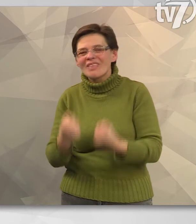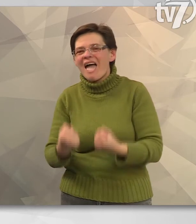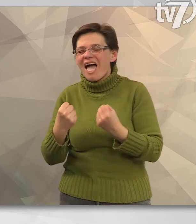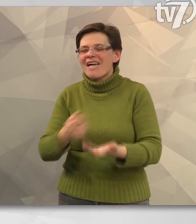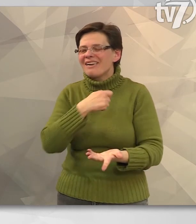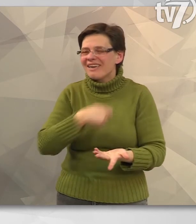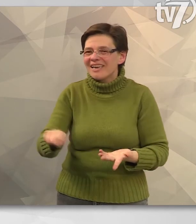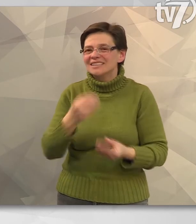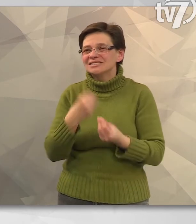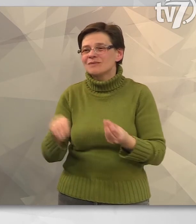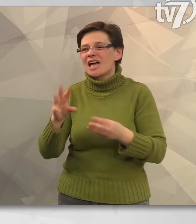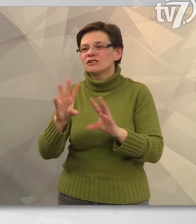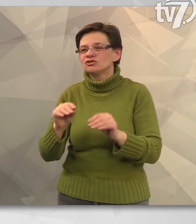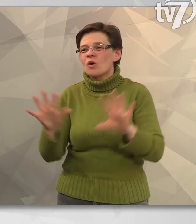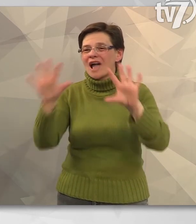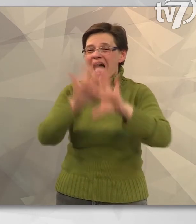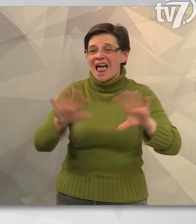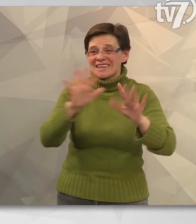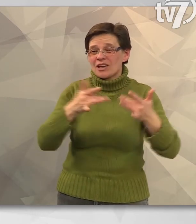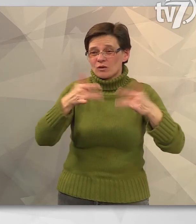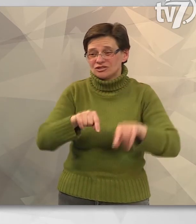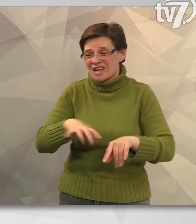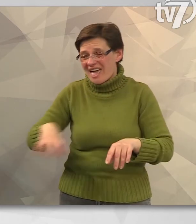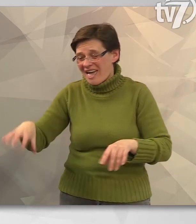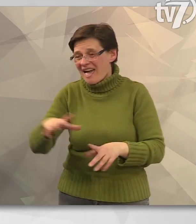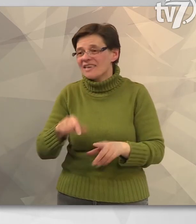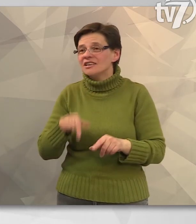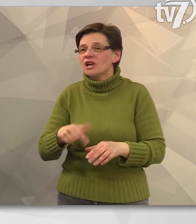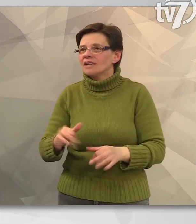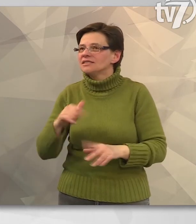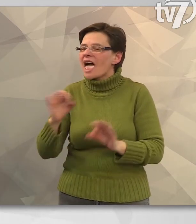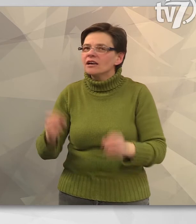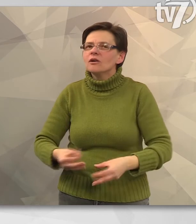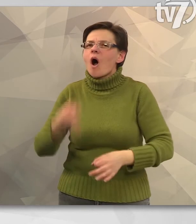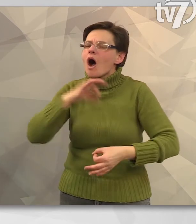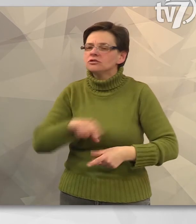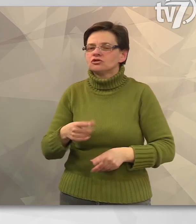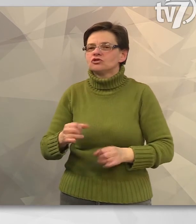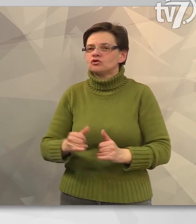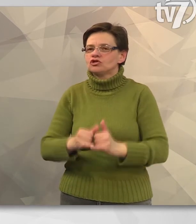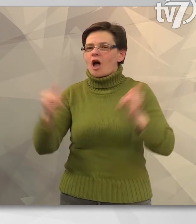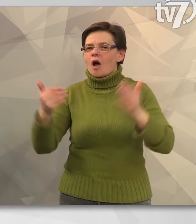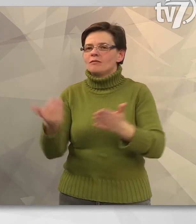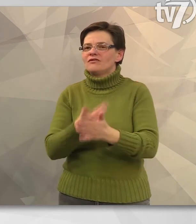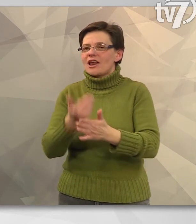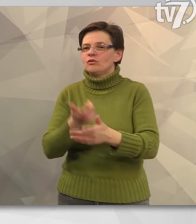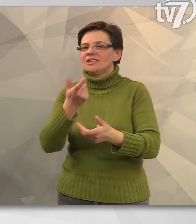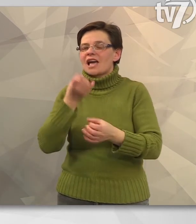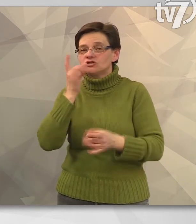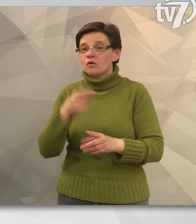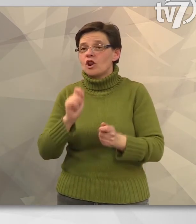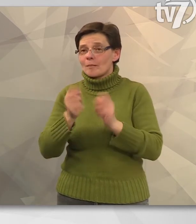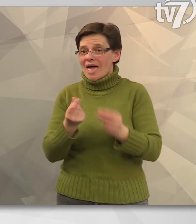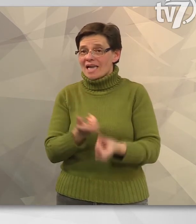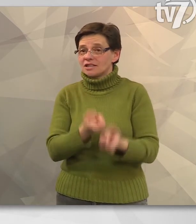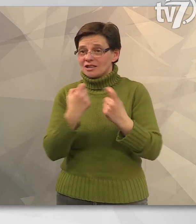nehézkes a tenisz, hiszen elég sok az árnyékos terület. Ez lenne az egyik leglátványosabb és a leghasznosabb ebből